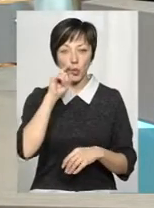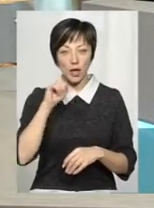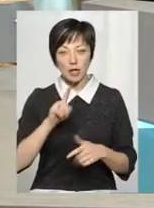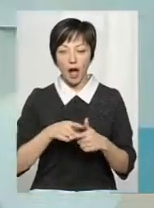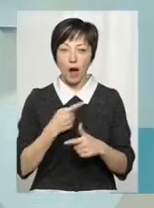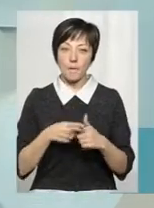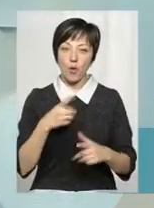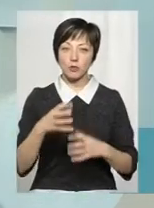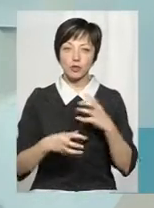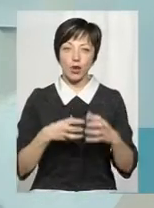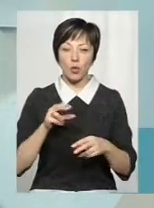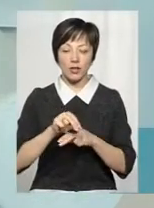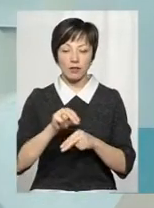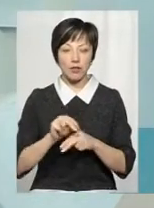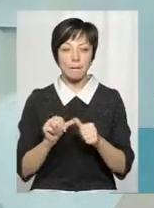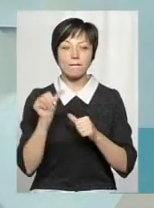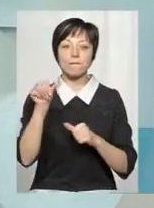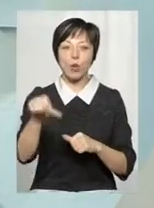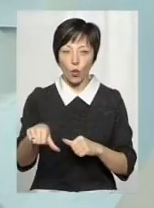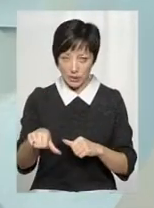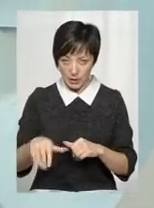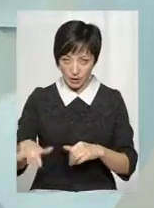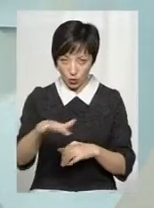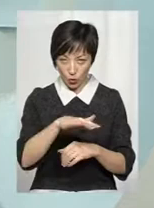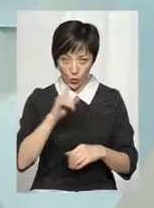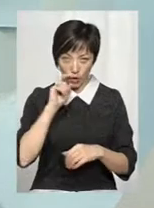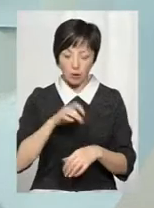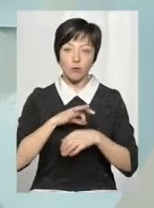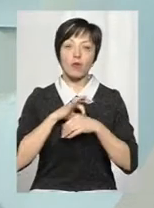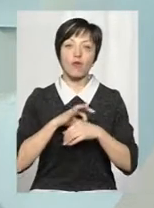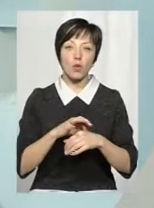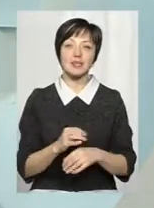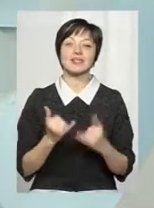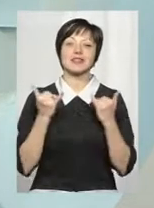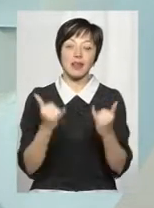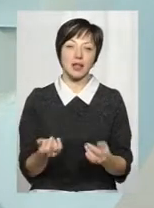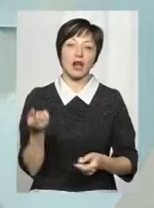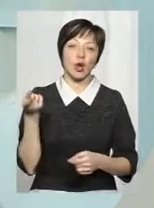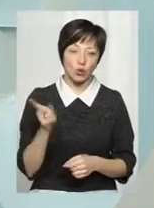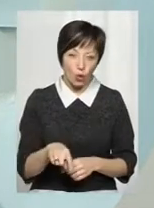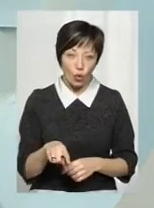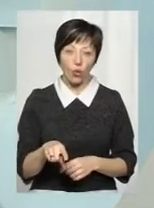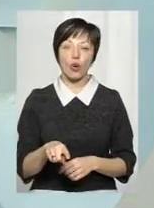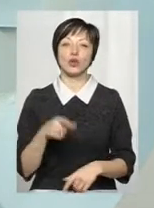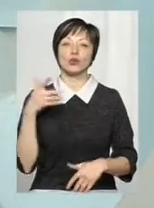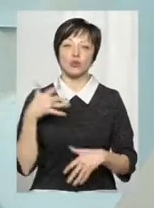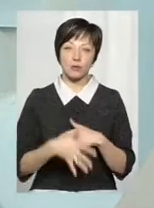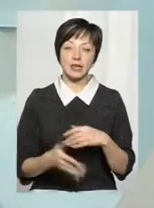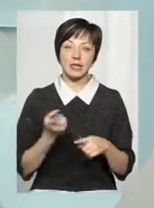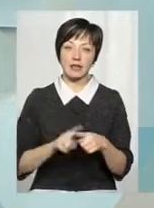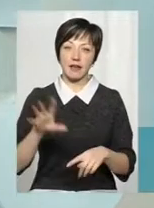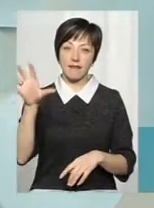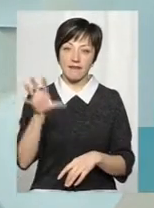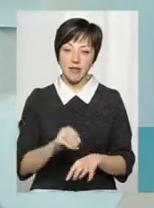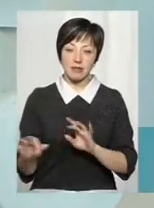або міжнародні навчання, які поза територією України проводяться, вони проводяться задля того, аби зрозуміти цей весь